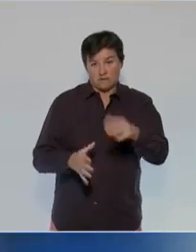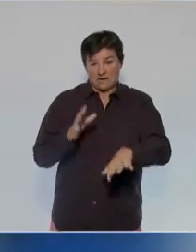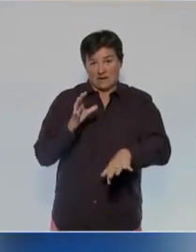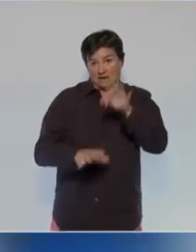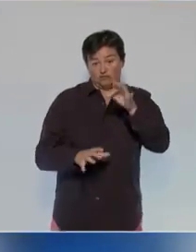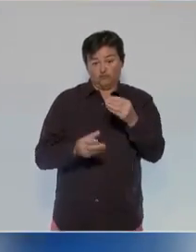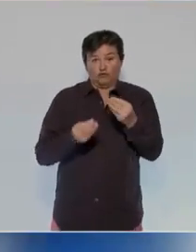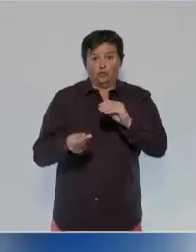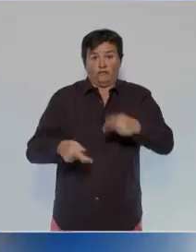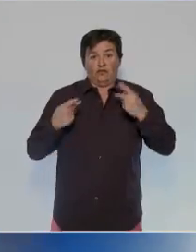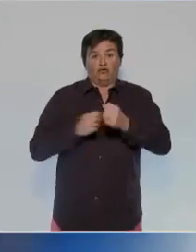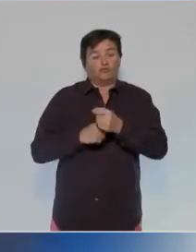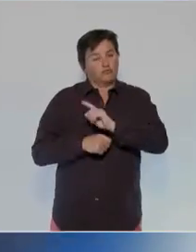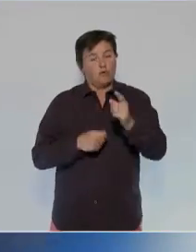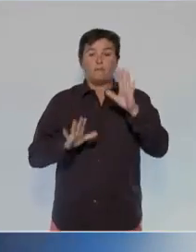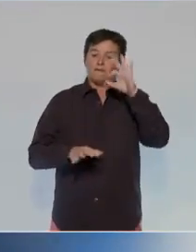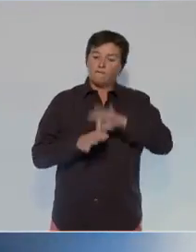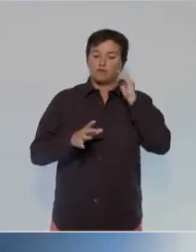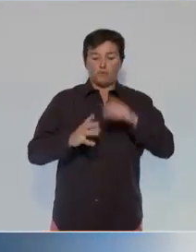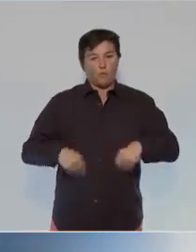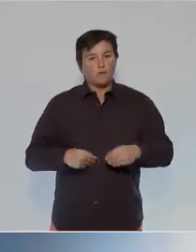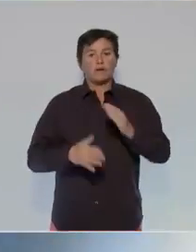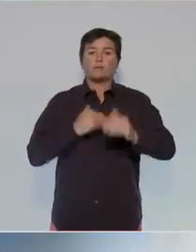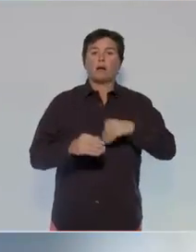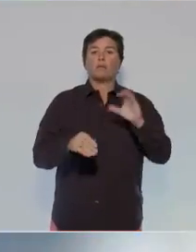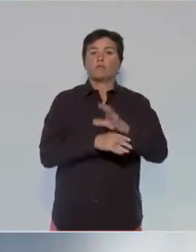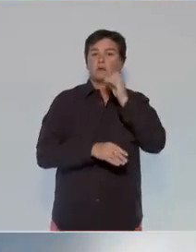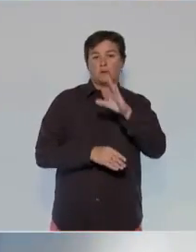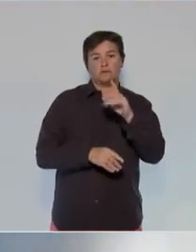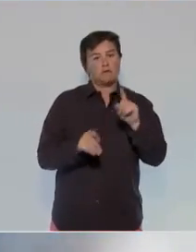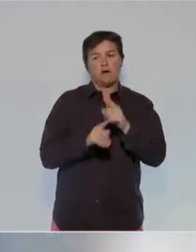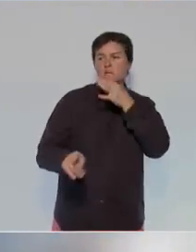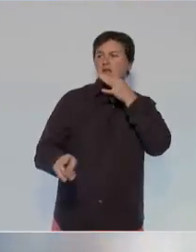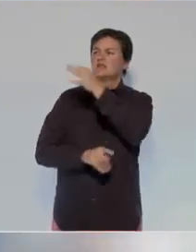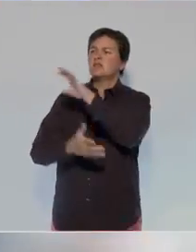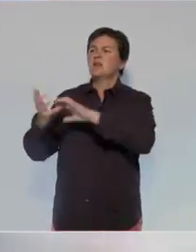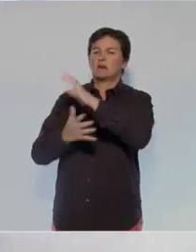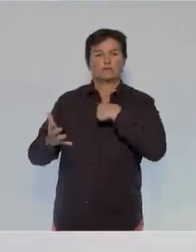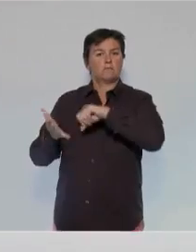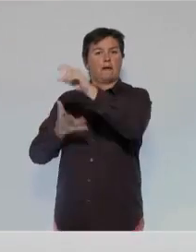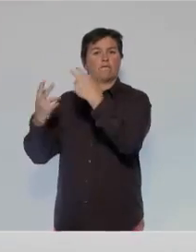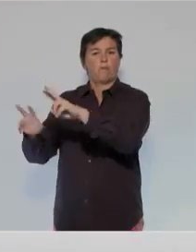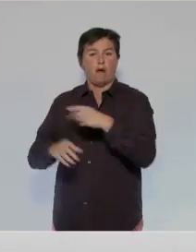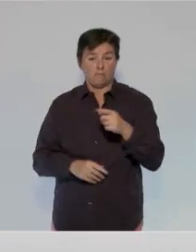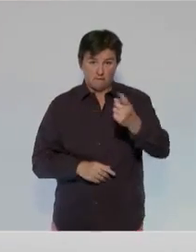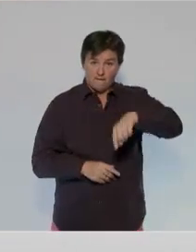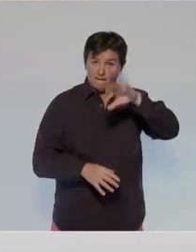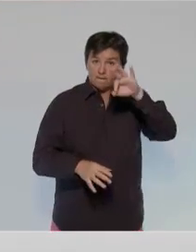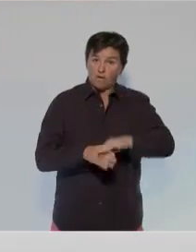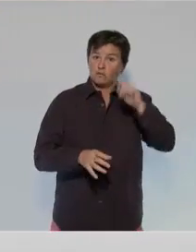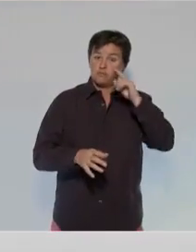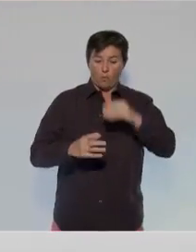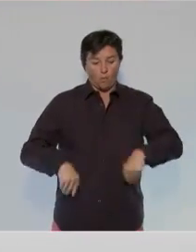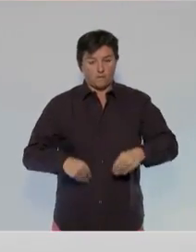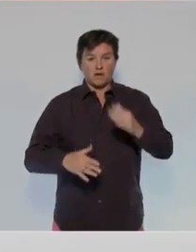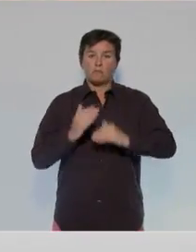élection ne changera pas nos vies. Mais voter pour un ouvrier et un programme anticapitaliste, c'est leur dire que leur crise, on ne veut pas la payer. Voter pour